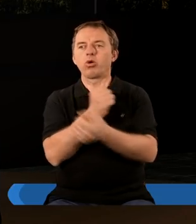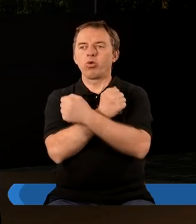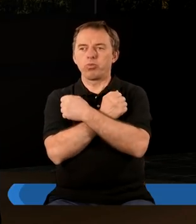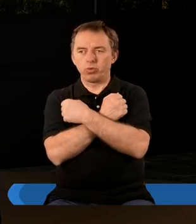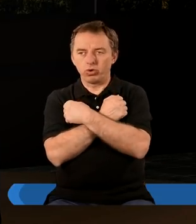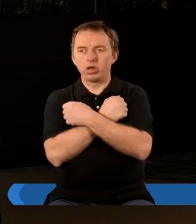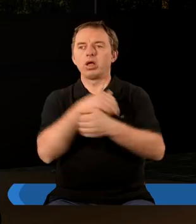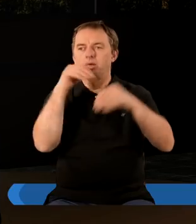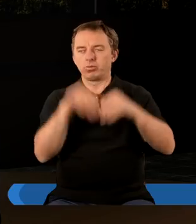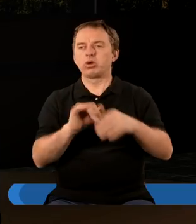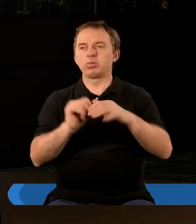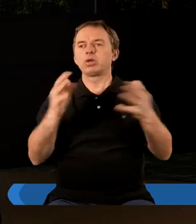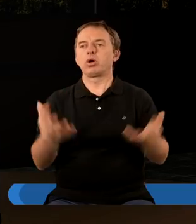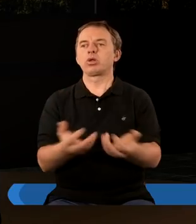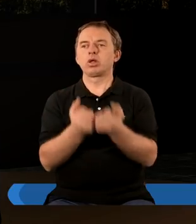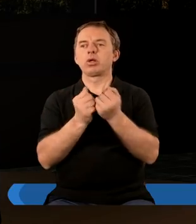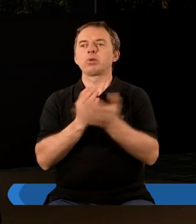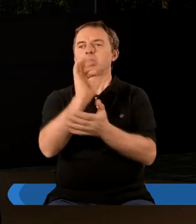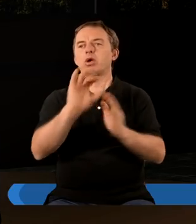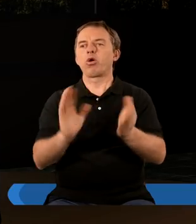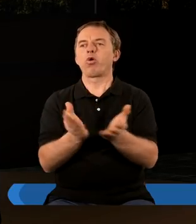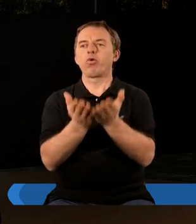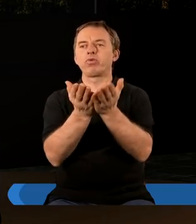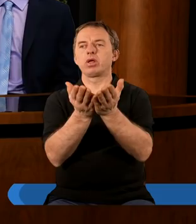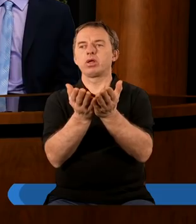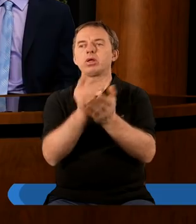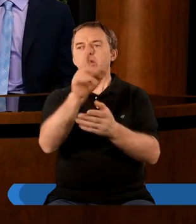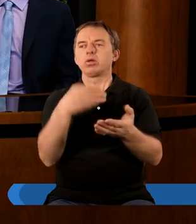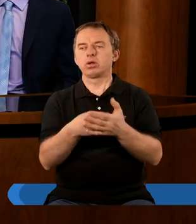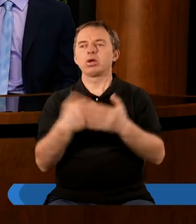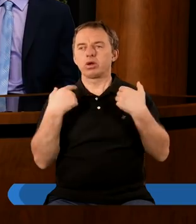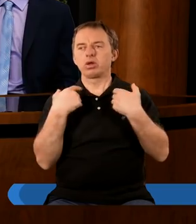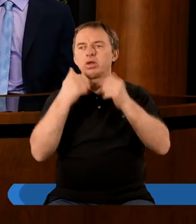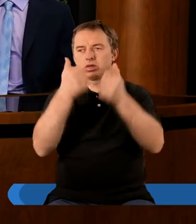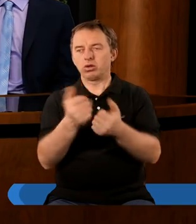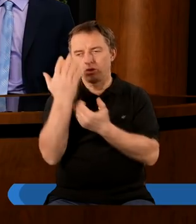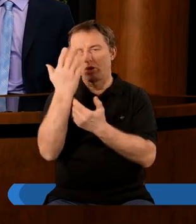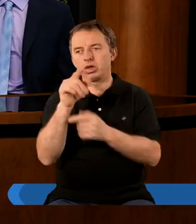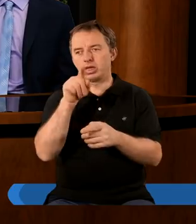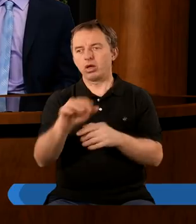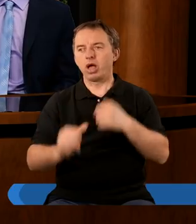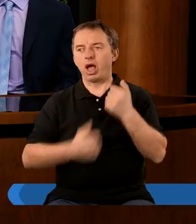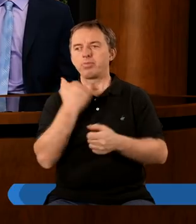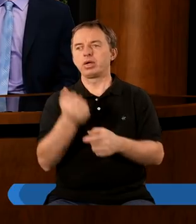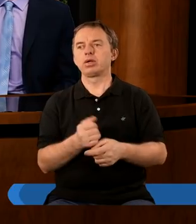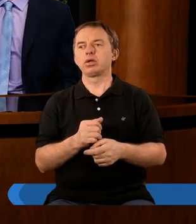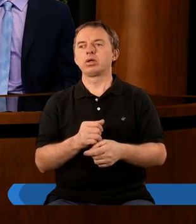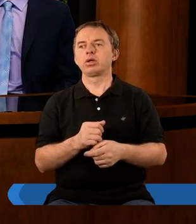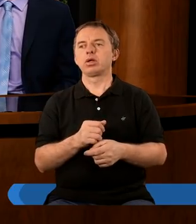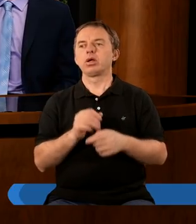umiłował, aby mogli być ocaleni przez Jego ofiarę. Także On, wypełniając tą rolę, stał się godny do tego, by